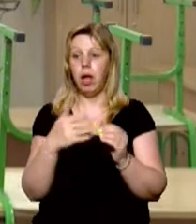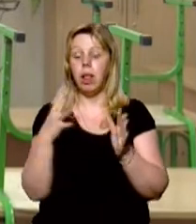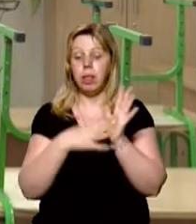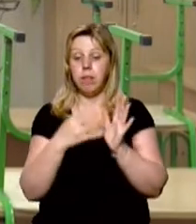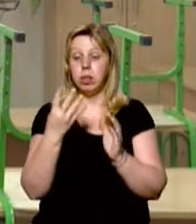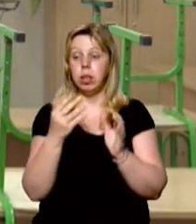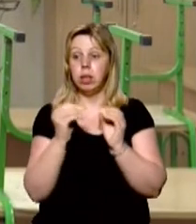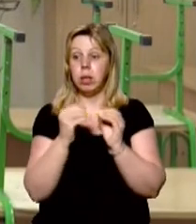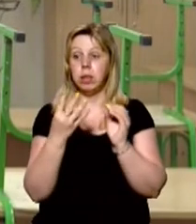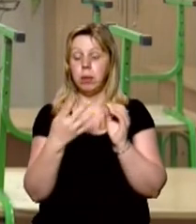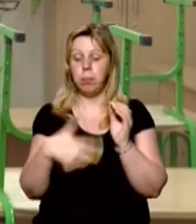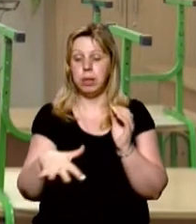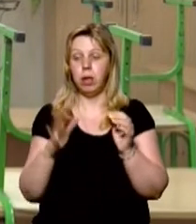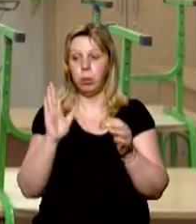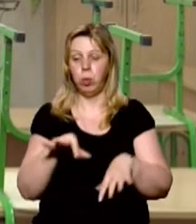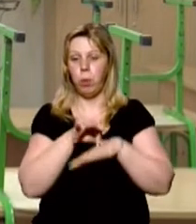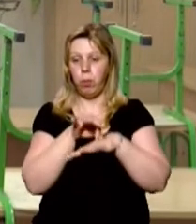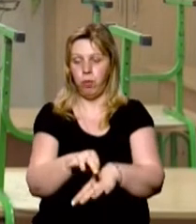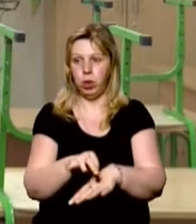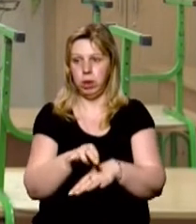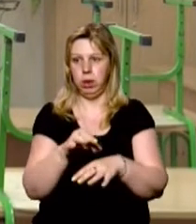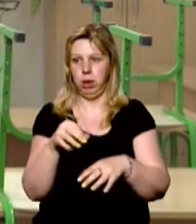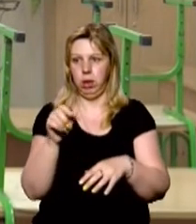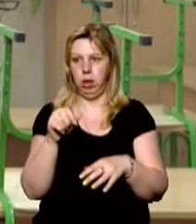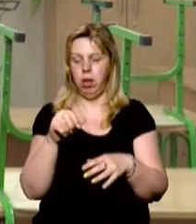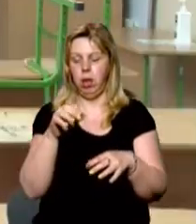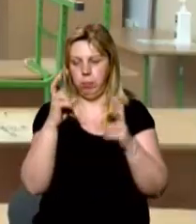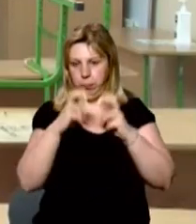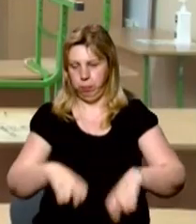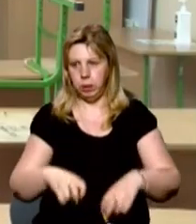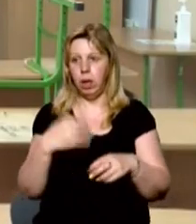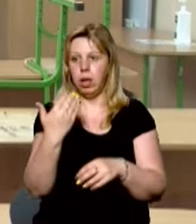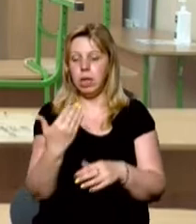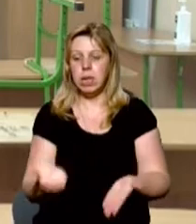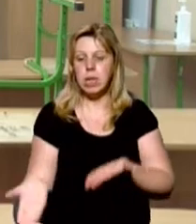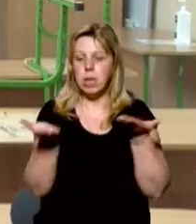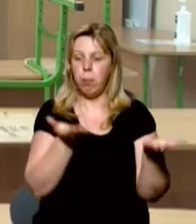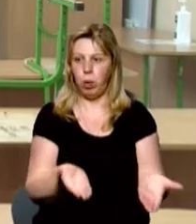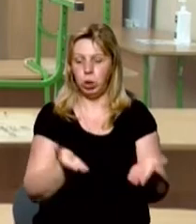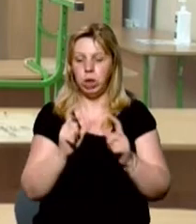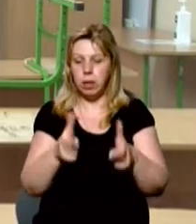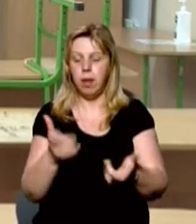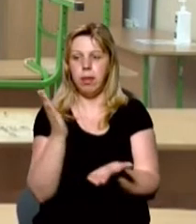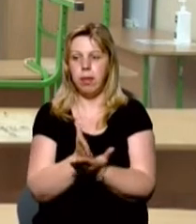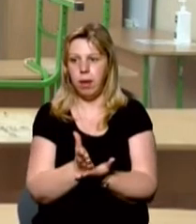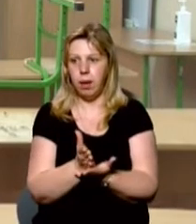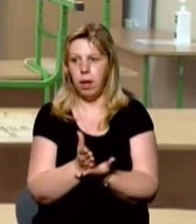-45 до 10-50 будемо проводити пропуск учасників. У їхніх запрошеннях є